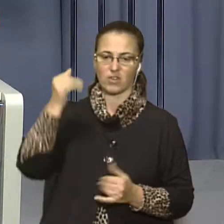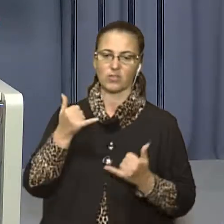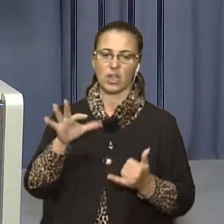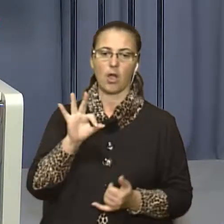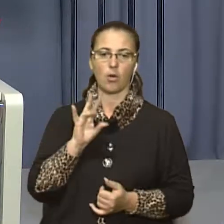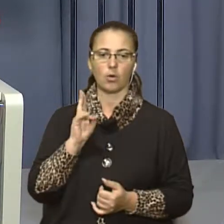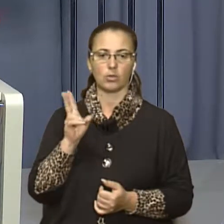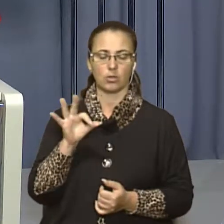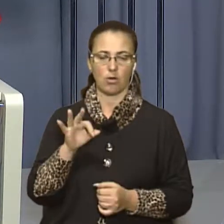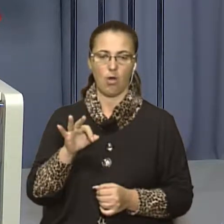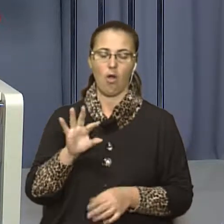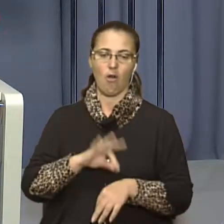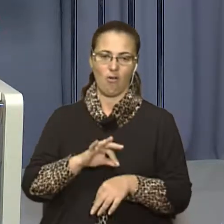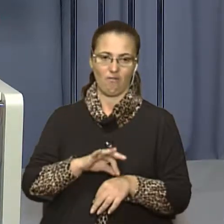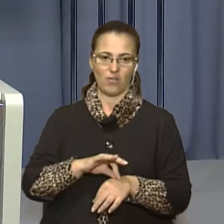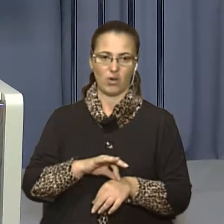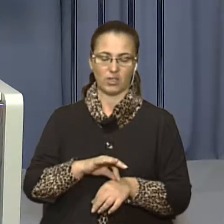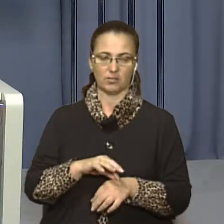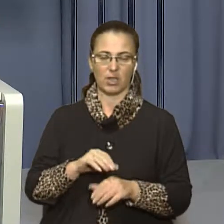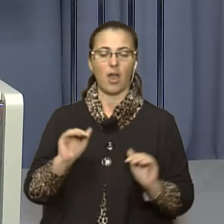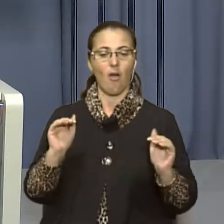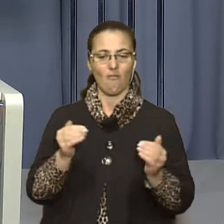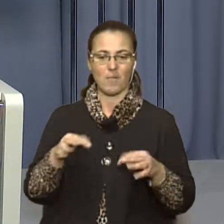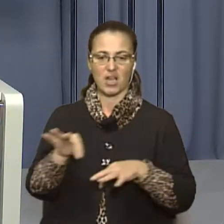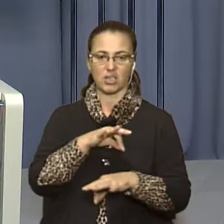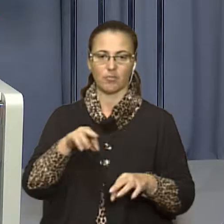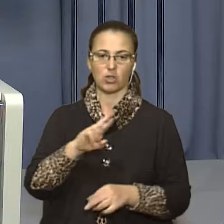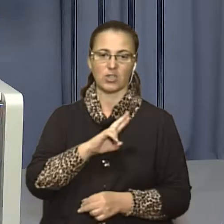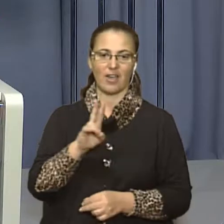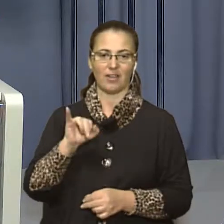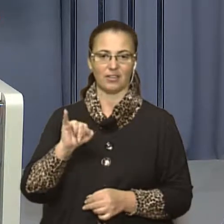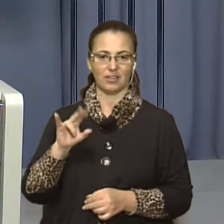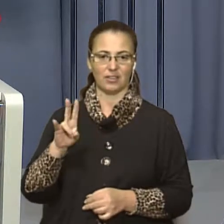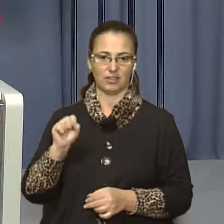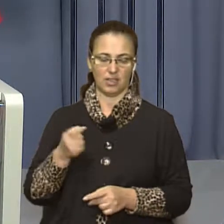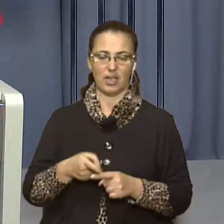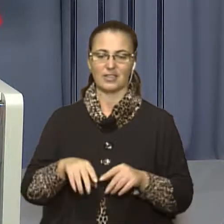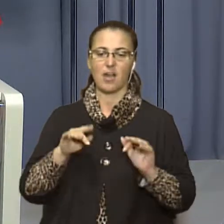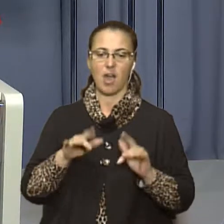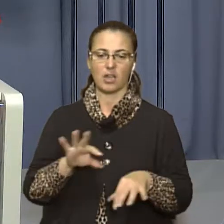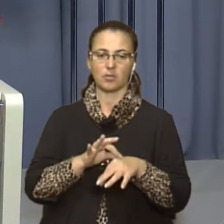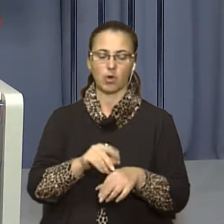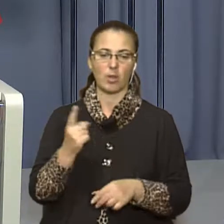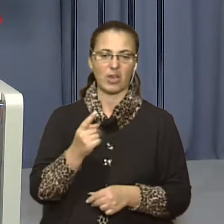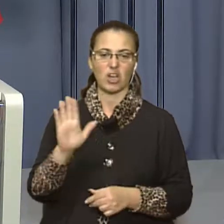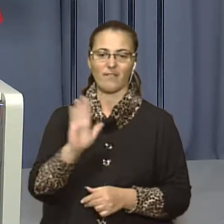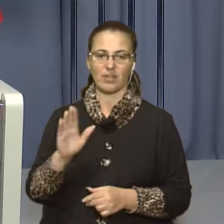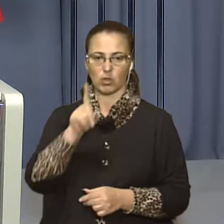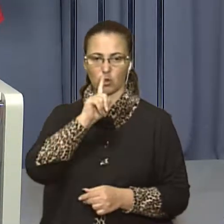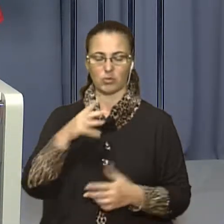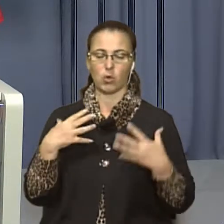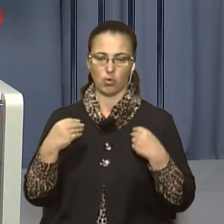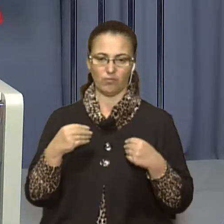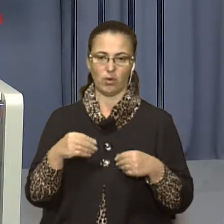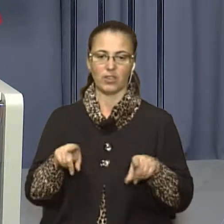проєкту «Я Ніна». Її започаткувала журналістка Яніна Соколова. Така акція відбувається кожен перший вівторок місяця. У Львові її